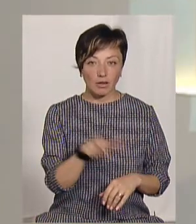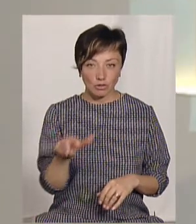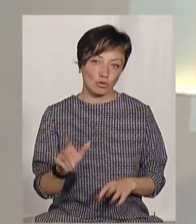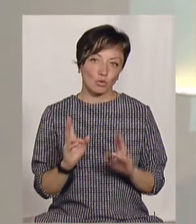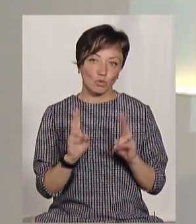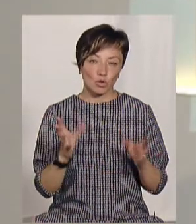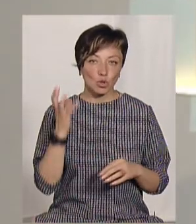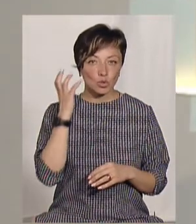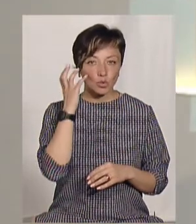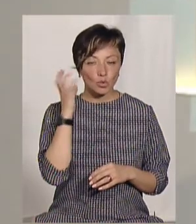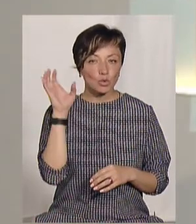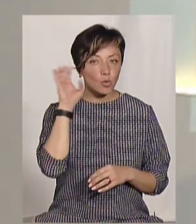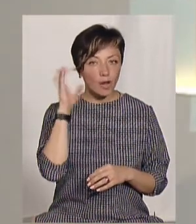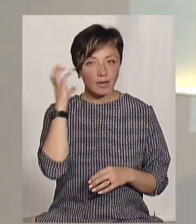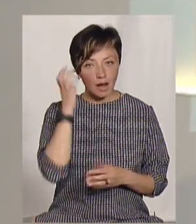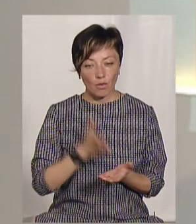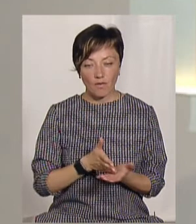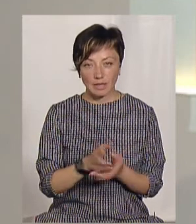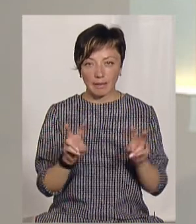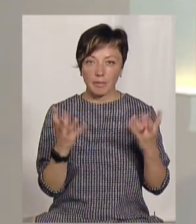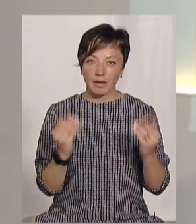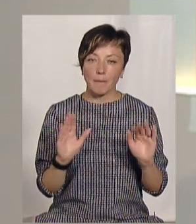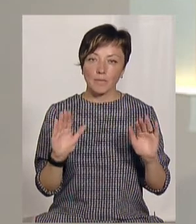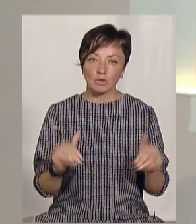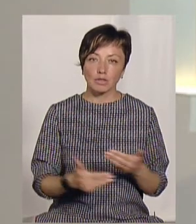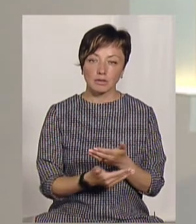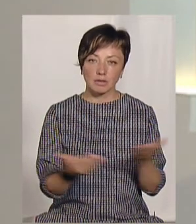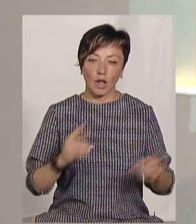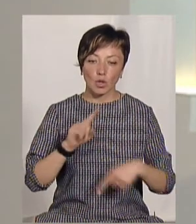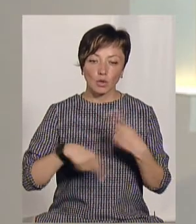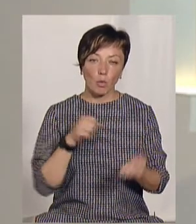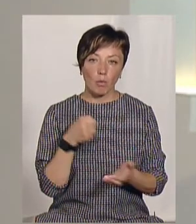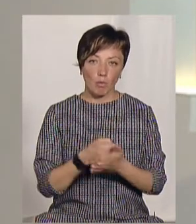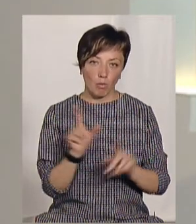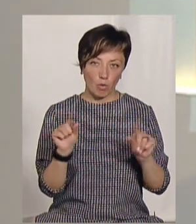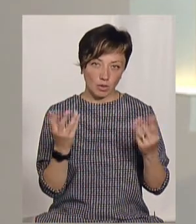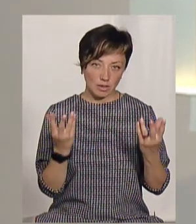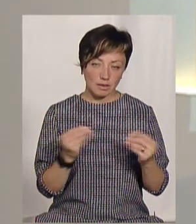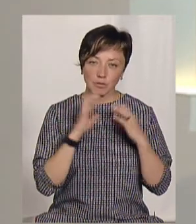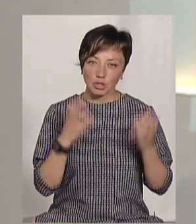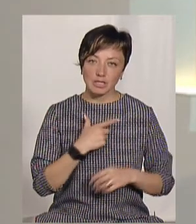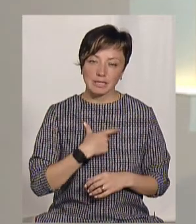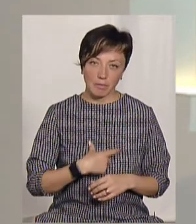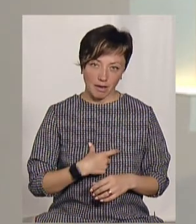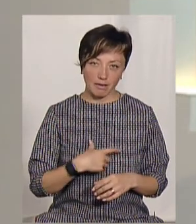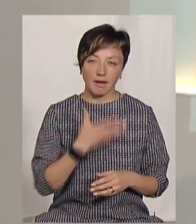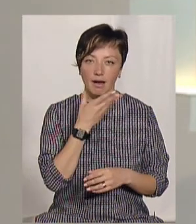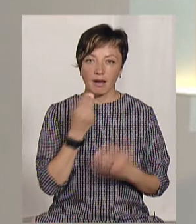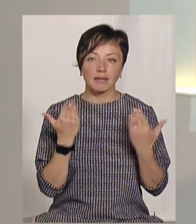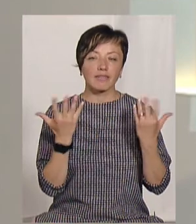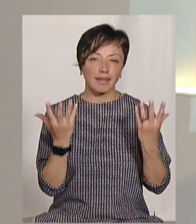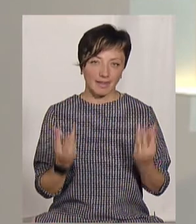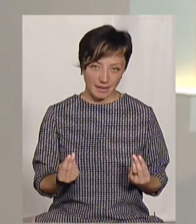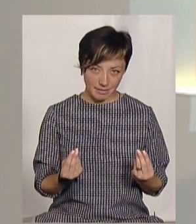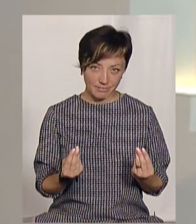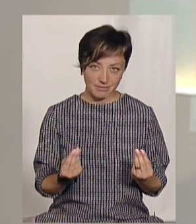хто буде слухати радіоверсію теми дня, я прощаюся до понеділка. Бережіть себе. Гарних усім